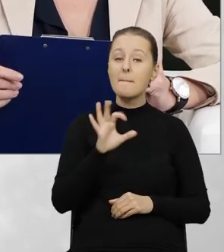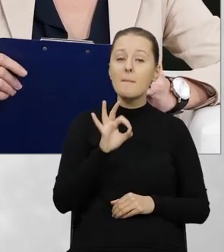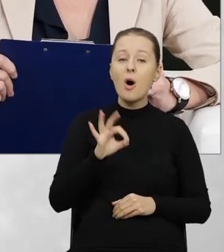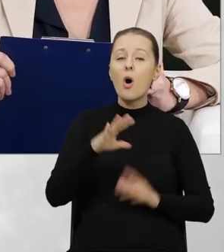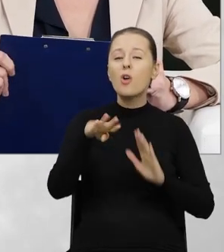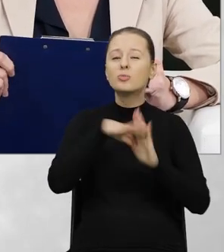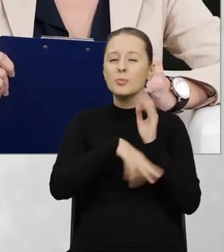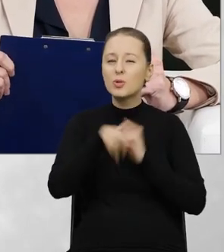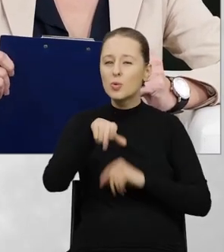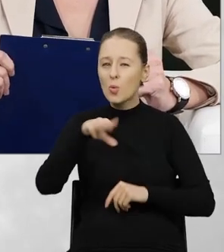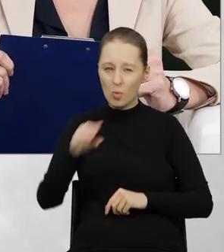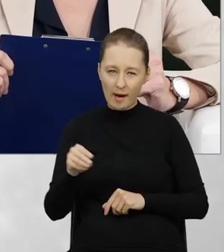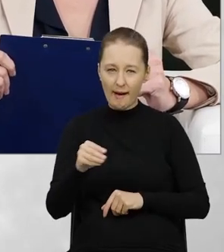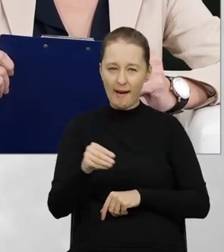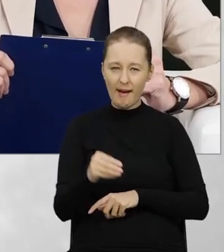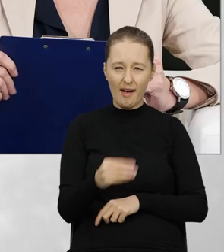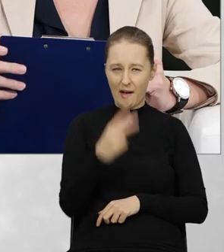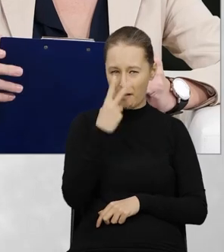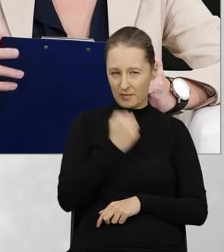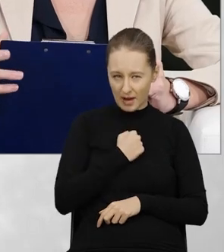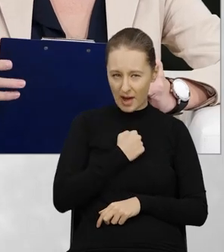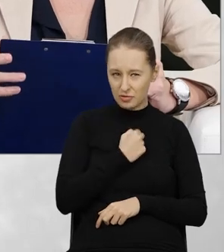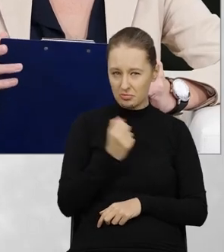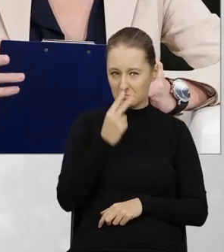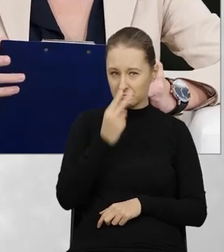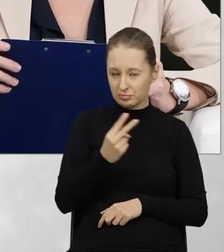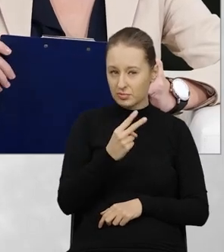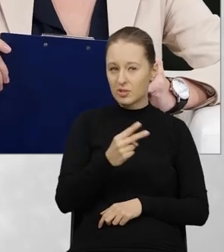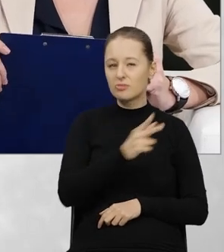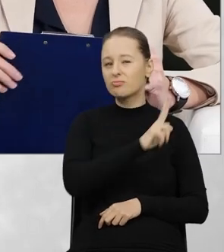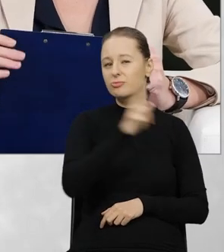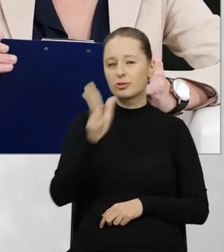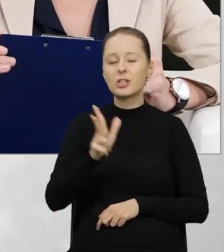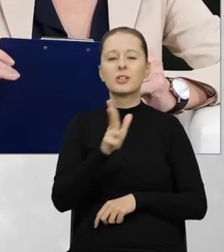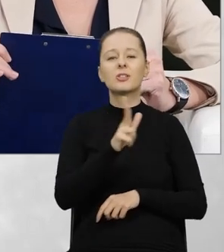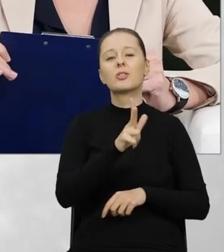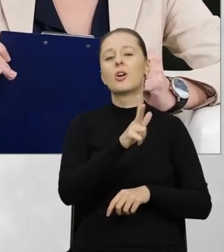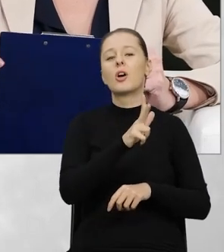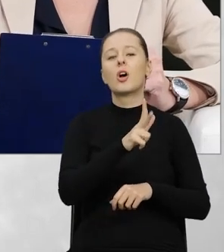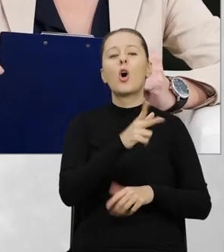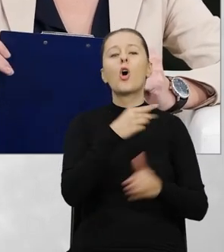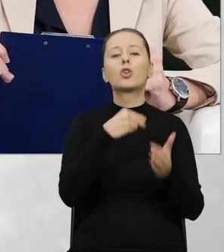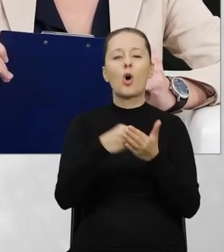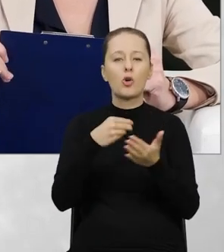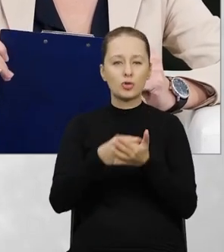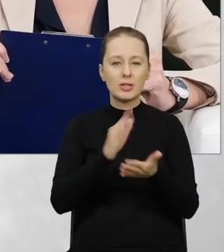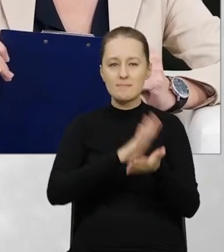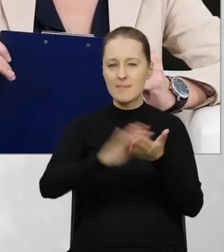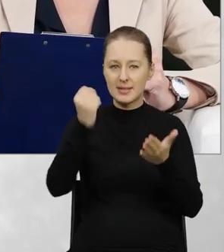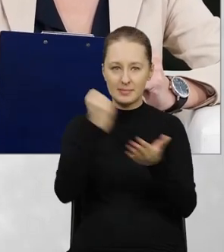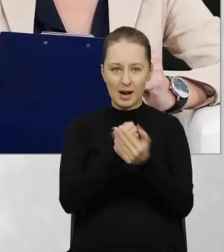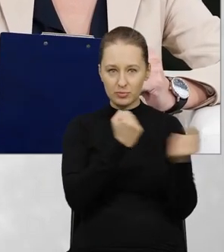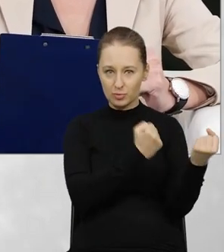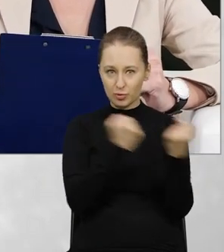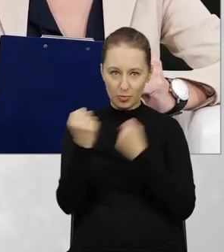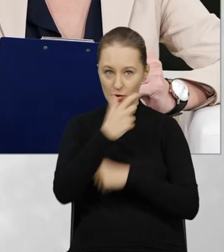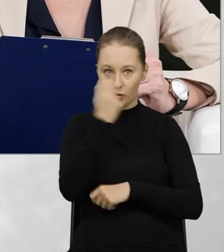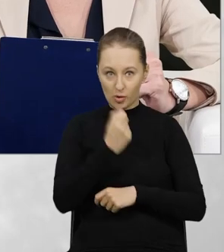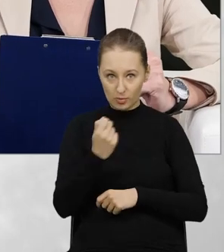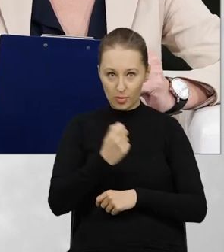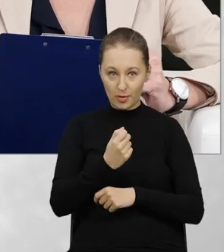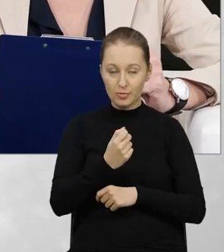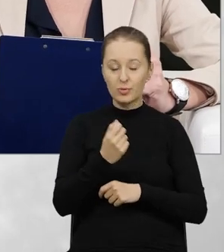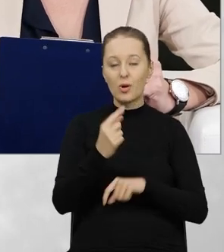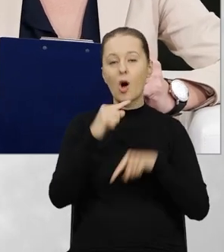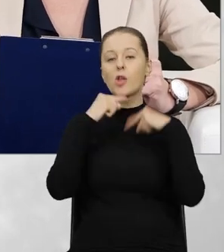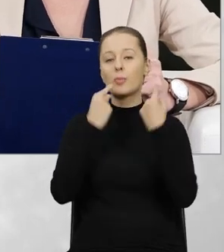przepisy unijne mówią jasno, wprost, klarownie, że wszelkie koszty związane z nielegalnym przemieszczaniem odpadów są ponoszone przez ten podmiot,